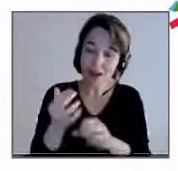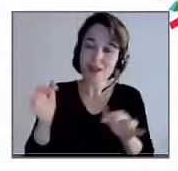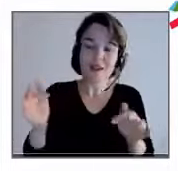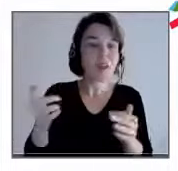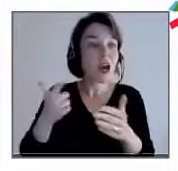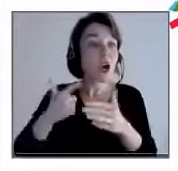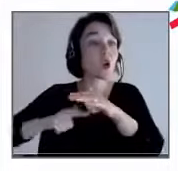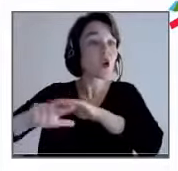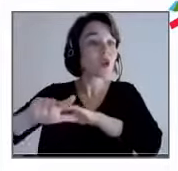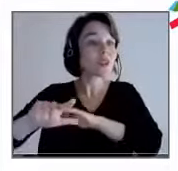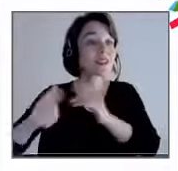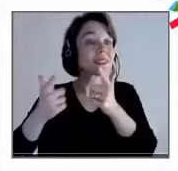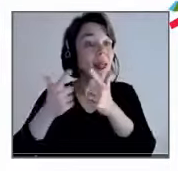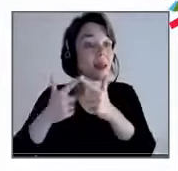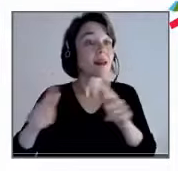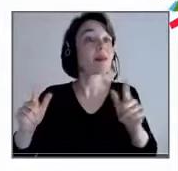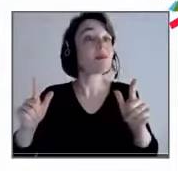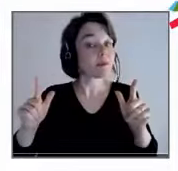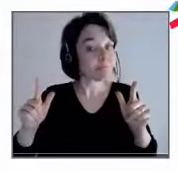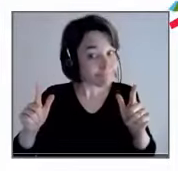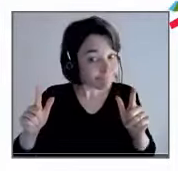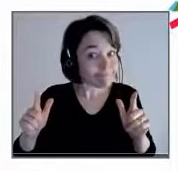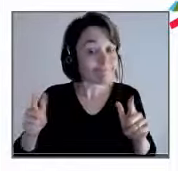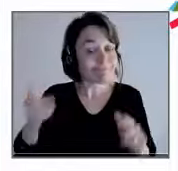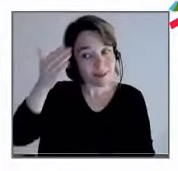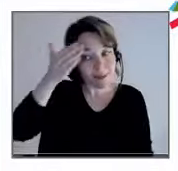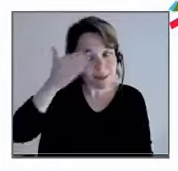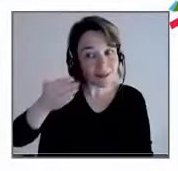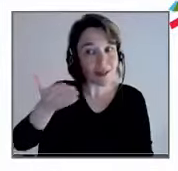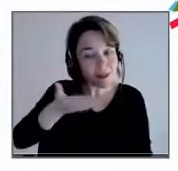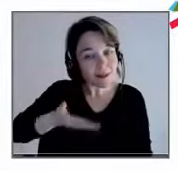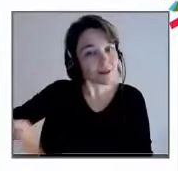collectif est absolument fondamental.